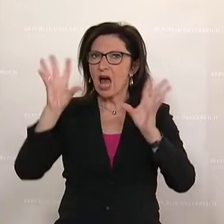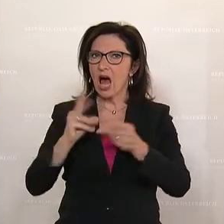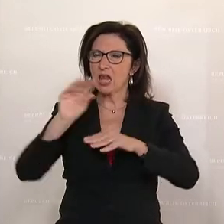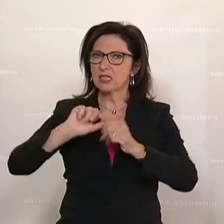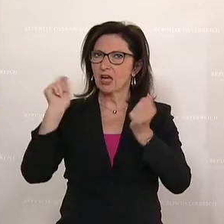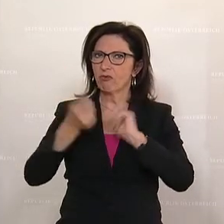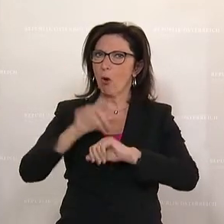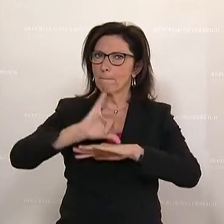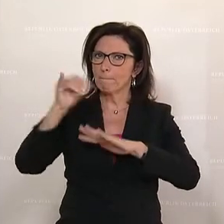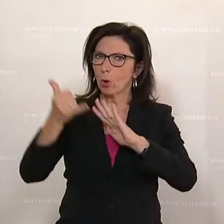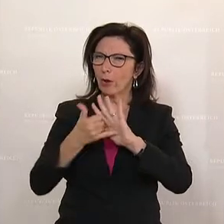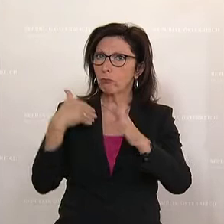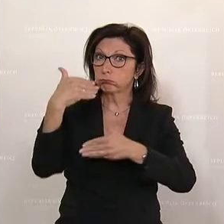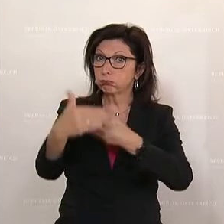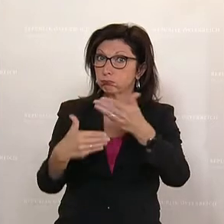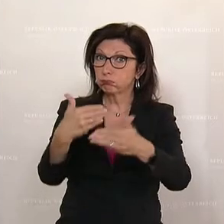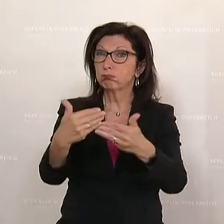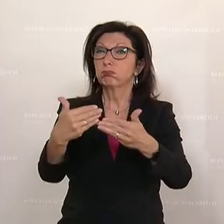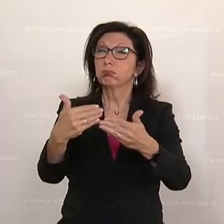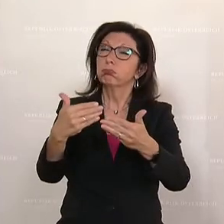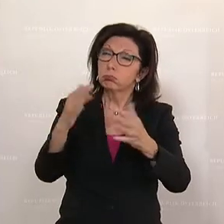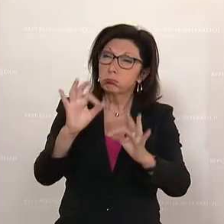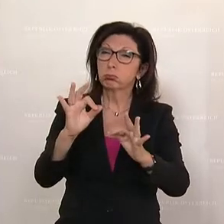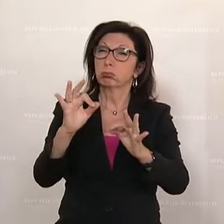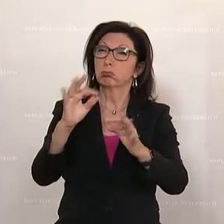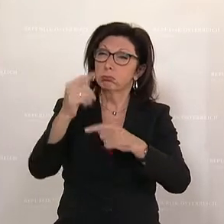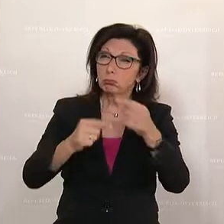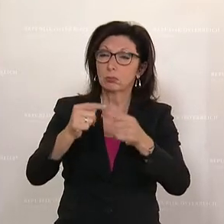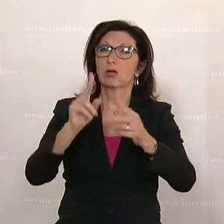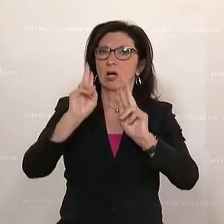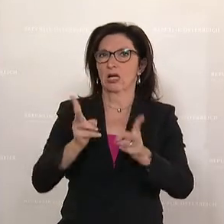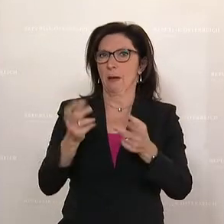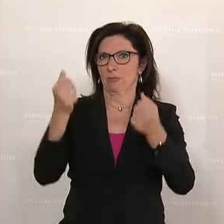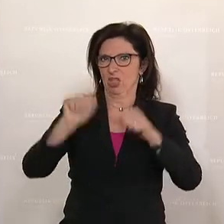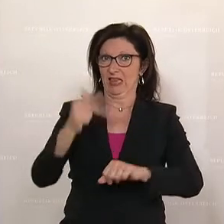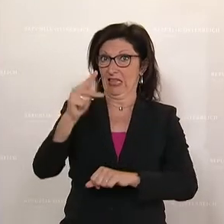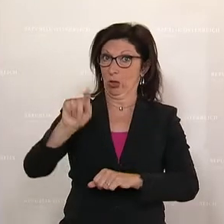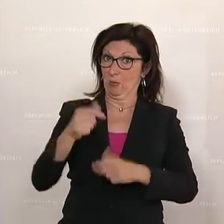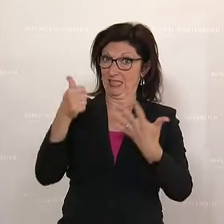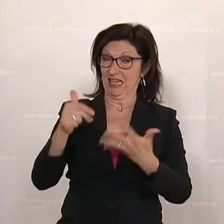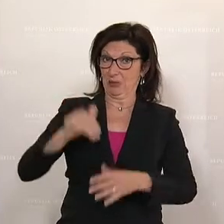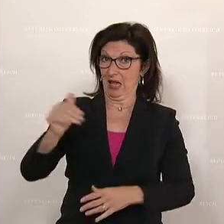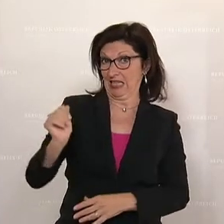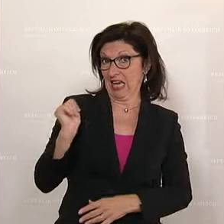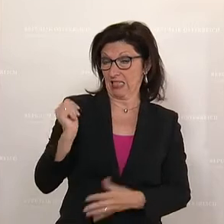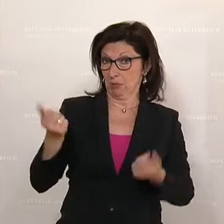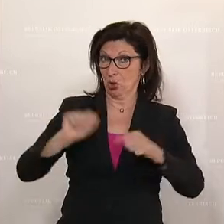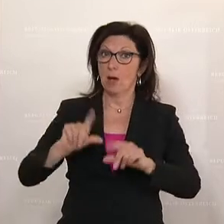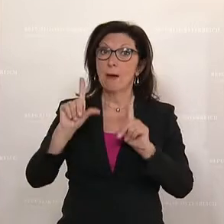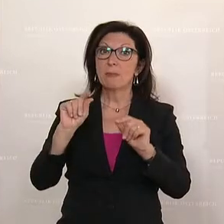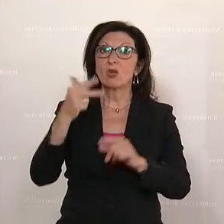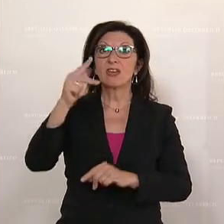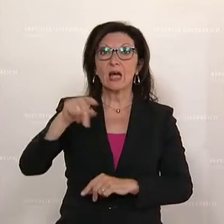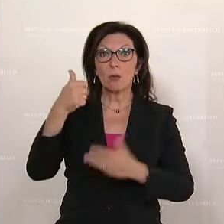weit gedient sind, dass sie beschlussfähig sind. 3,6 Milliarden, wie Sie jetzt anführen, gestern beschlossen heißt, 3,6 Milliarden